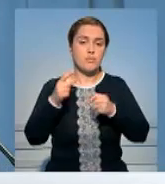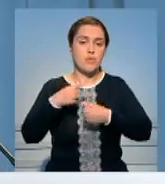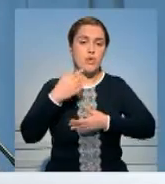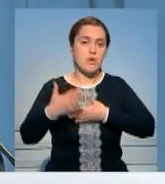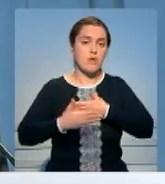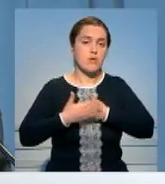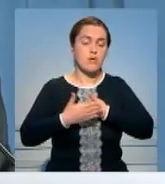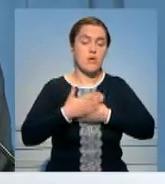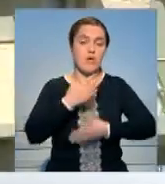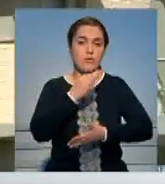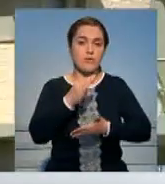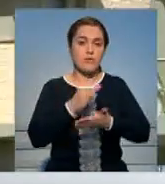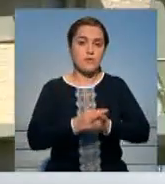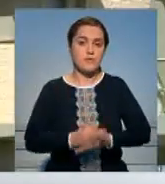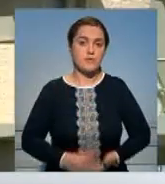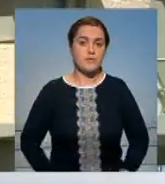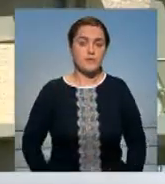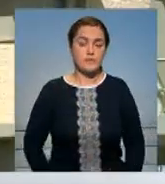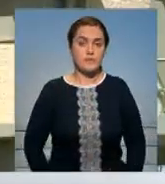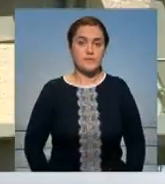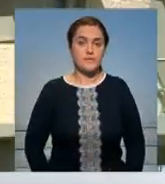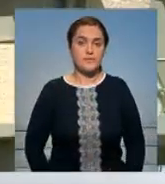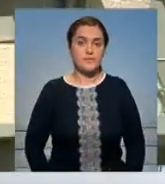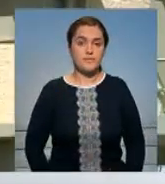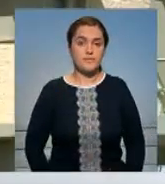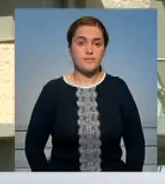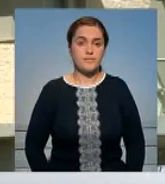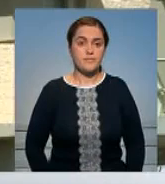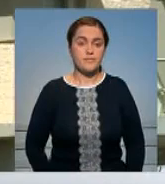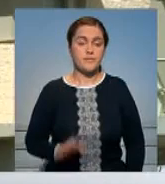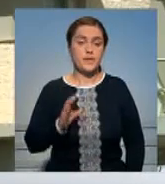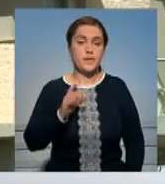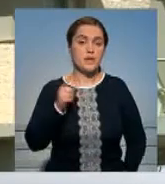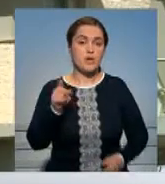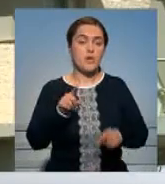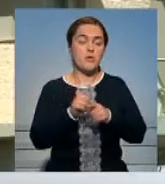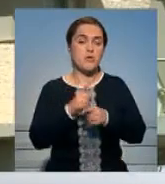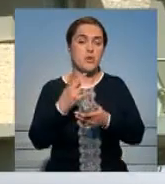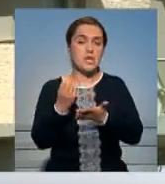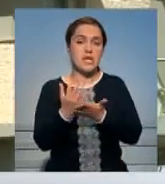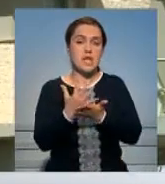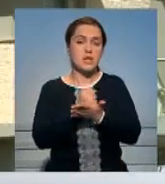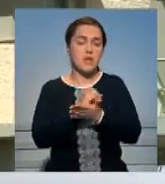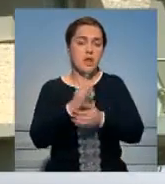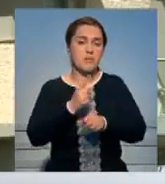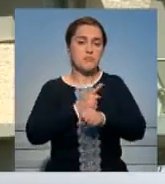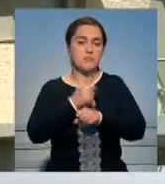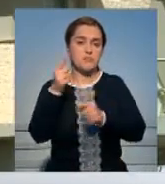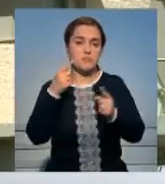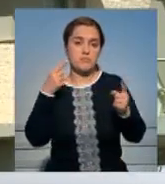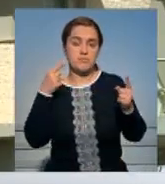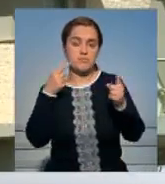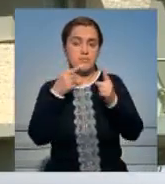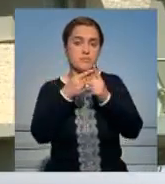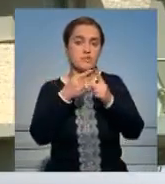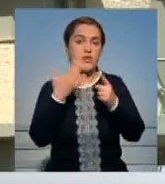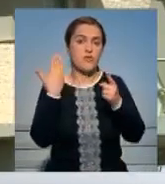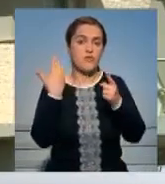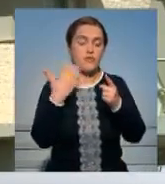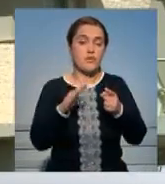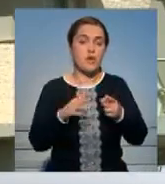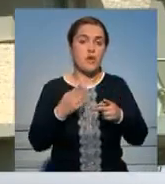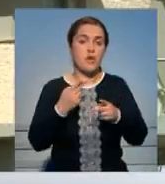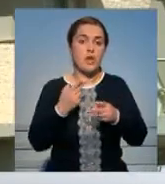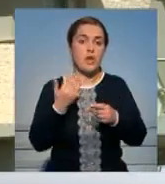привлечены к ответственности. Сирийцы утверждают, что удары своей цели не достигли. Большая часть ракет была перехвачена и сбита. Причем исключительно